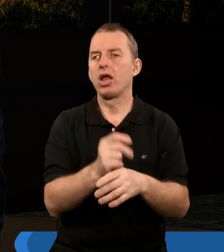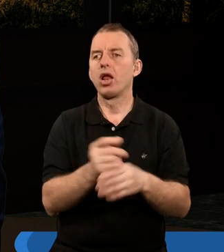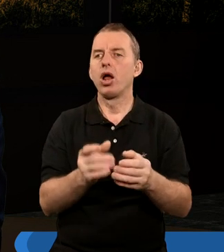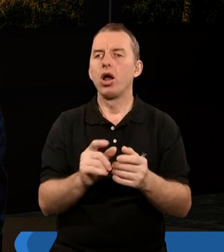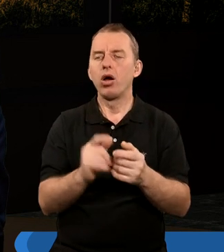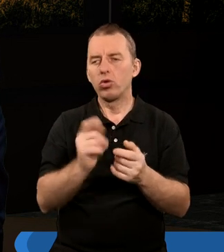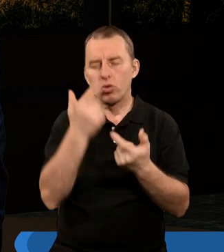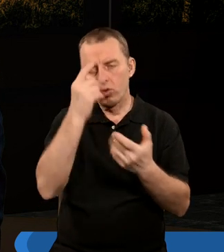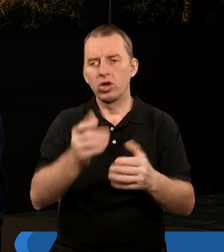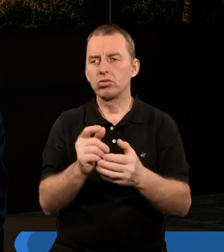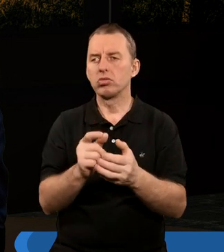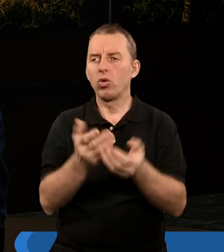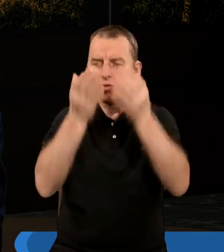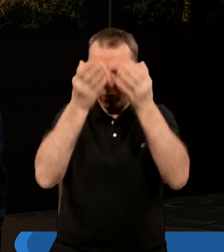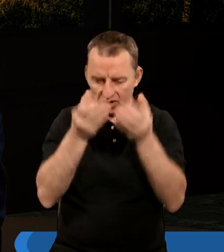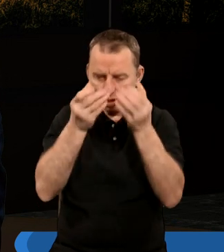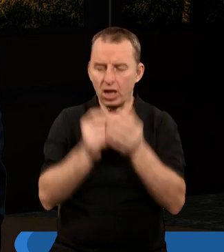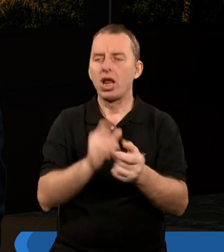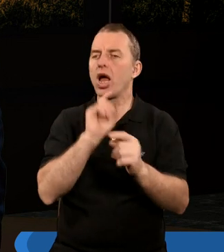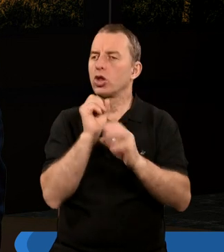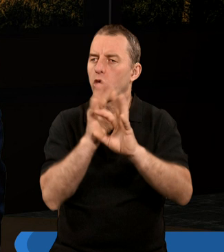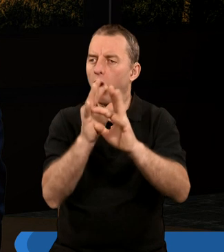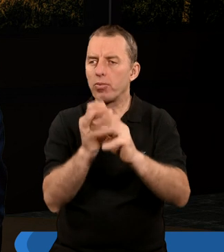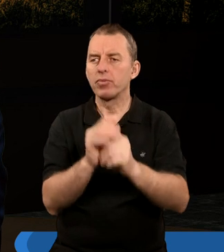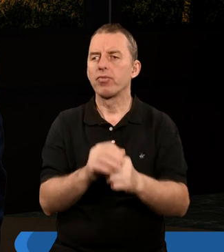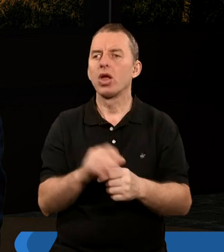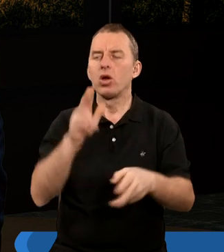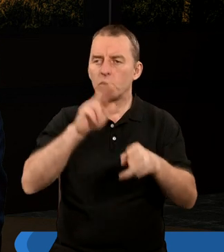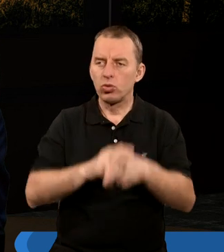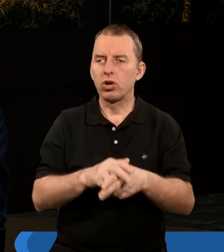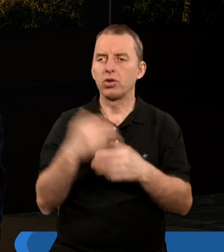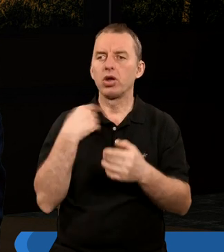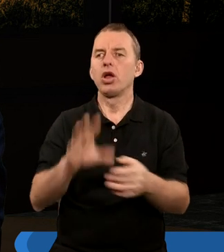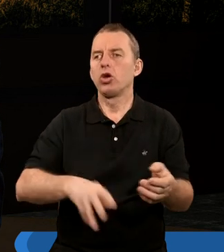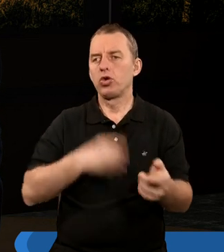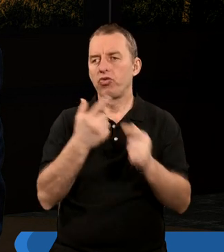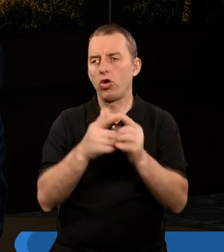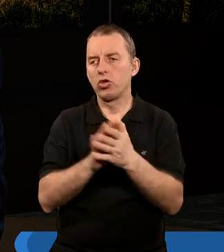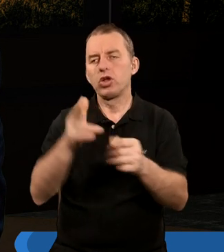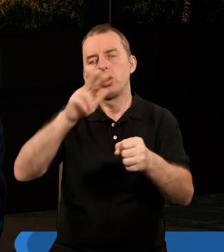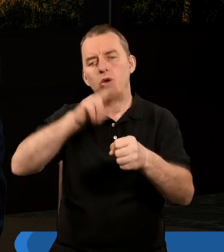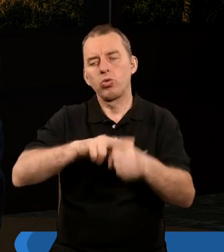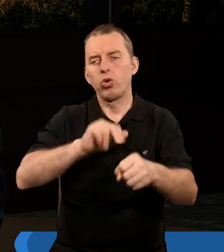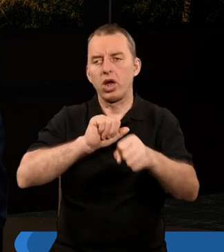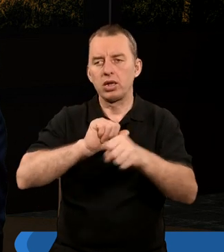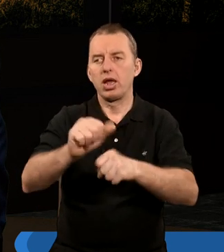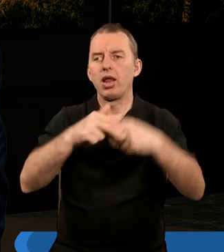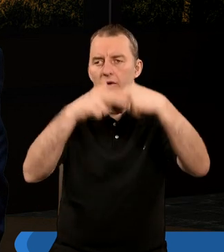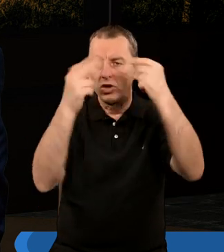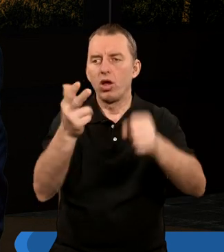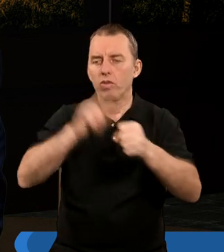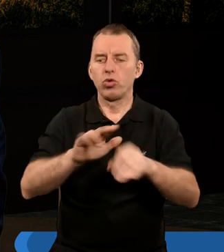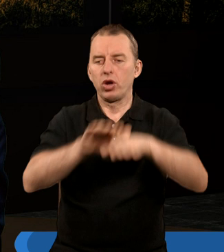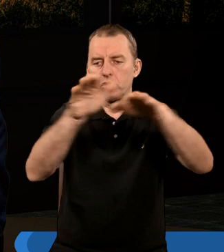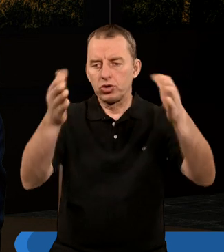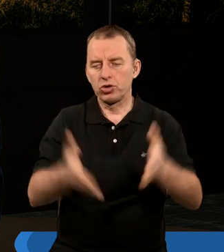zwieńczenie Siedmiu Trąb także mamy wizję już ekspresji z verbis, świątyni, która jest w niebie i skrzyni Bożej,